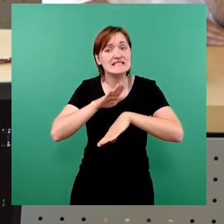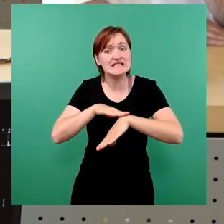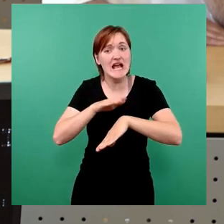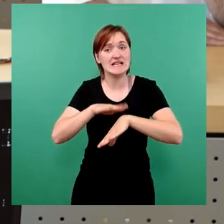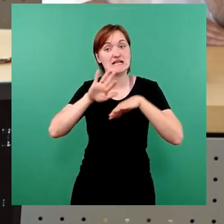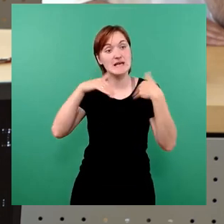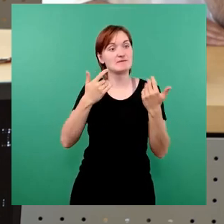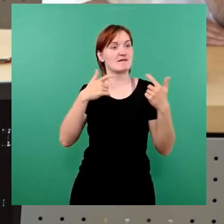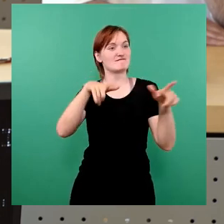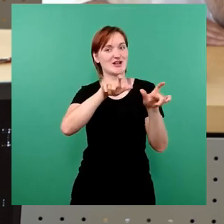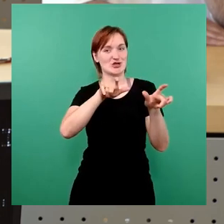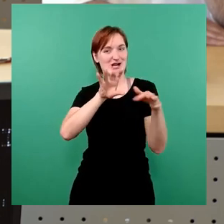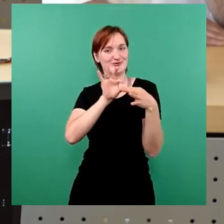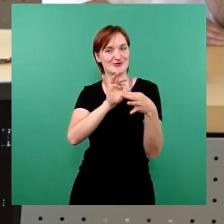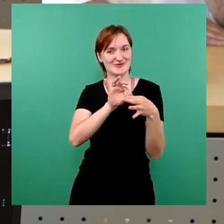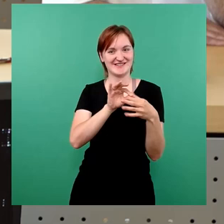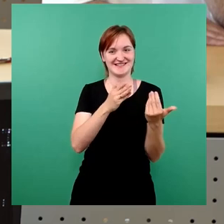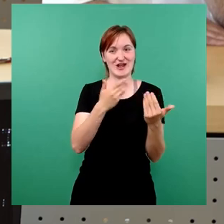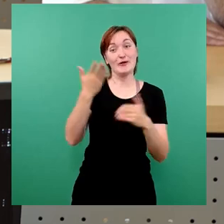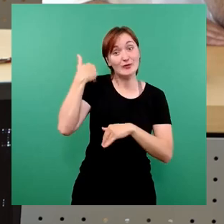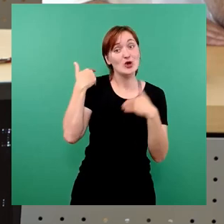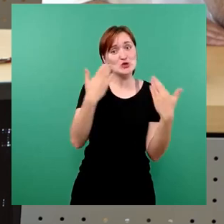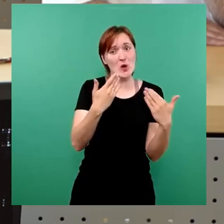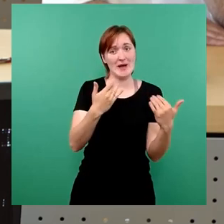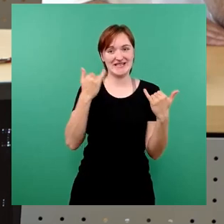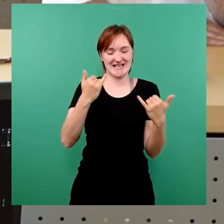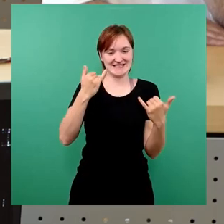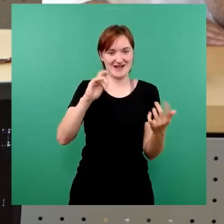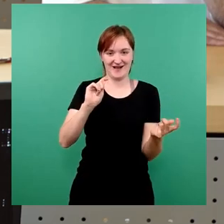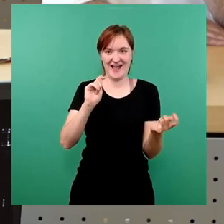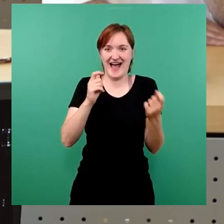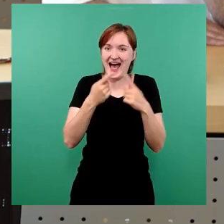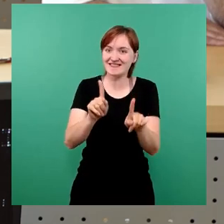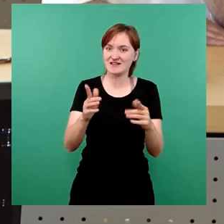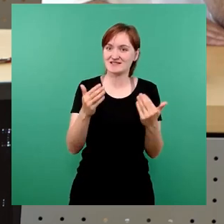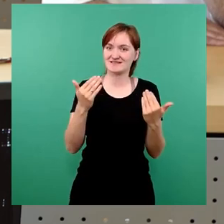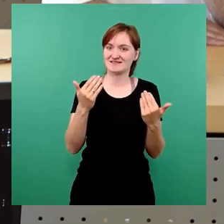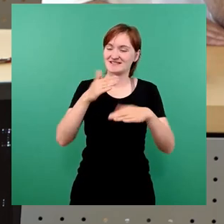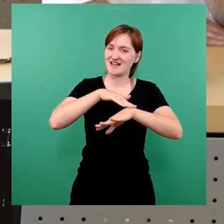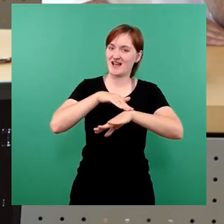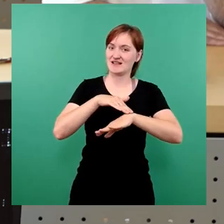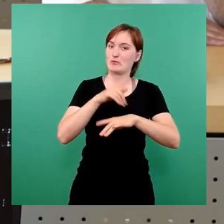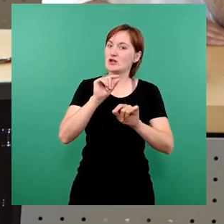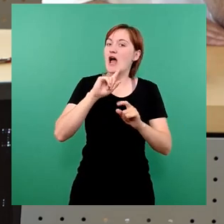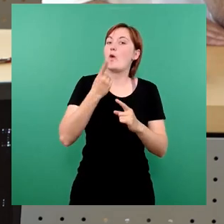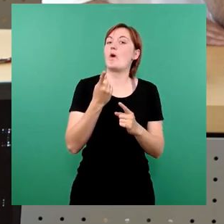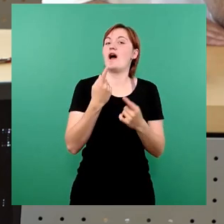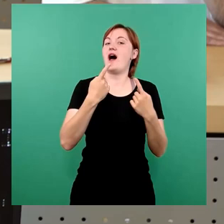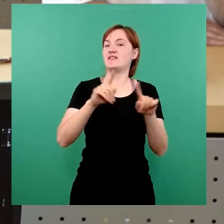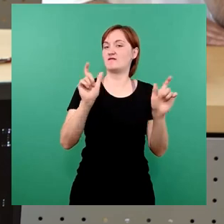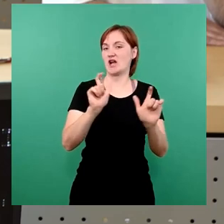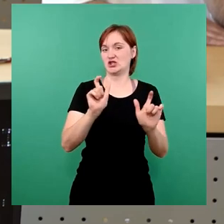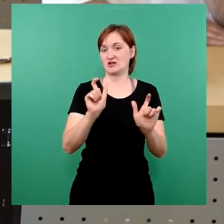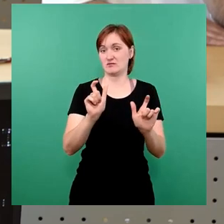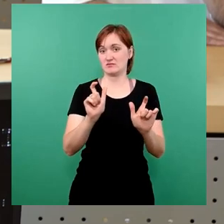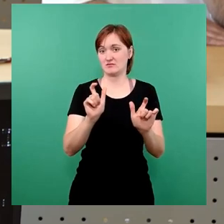Und ob das ein gutes Konzept ist, wir daran zu denken, wir machen alles kleiner. Freunde, ich glaube, das wird nur so nicht sein. Warum haben